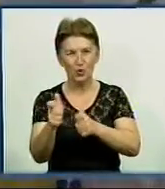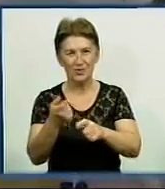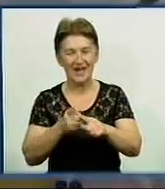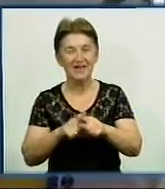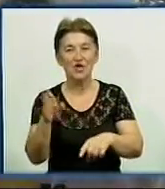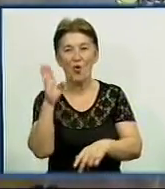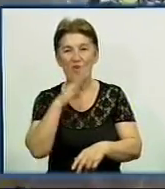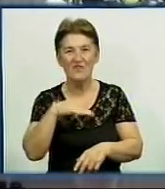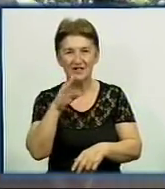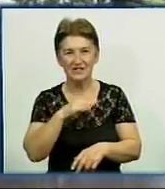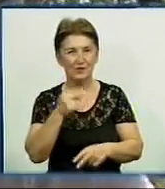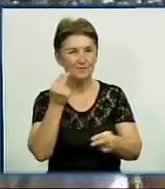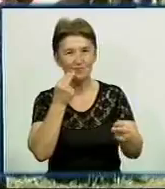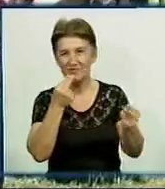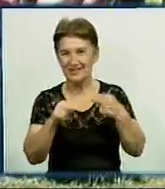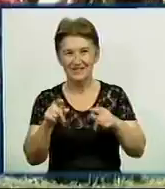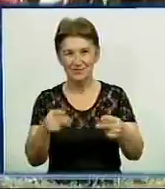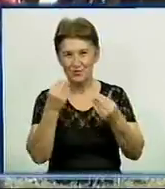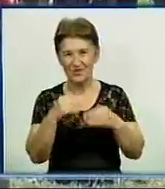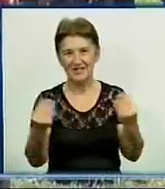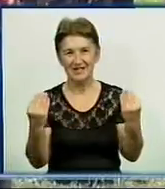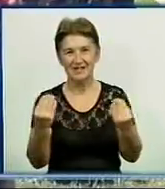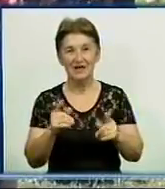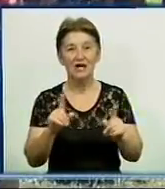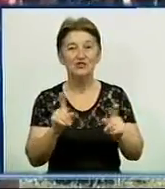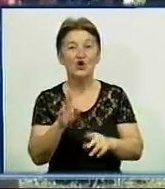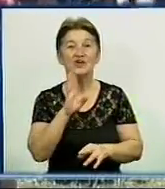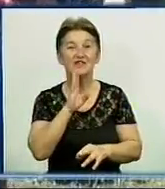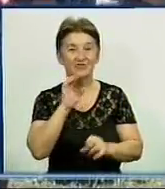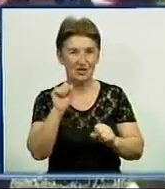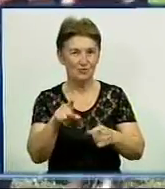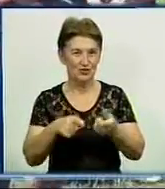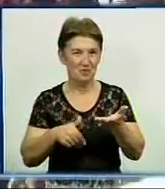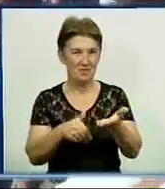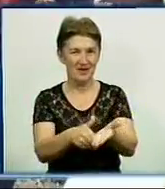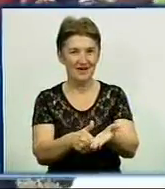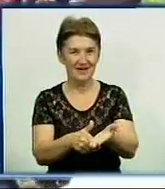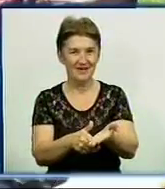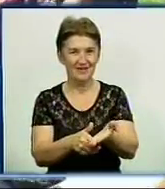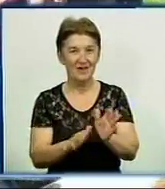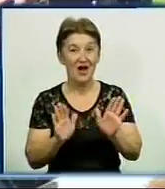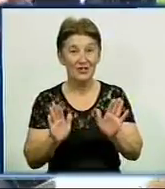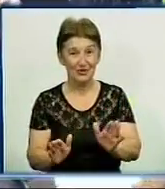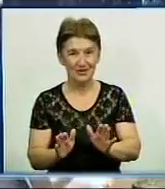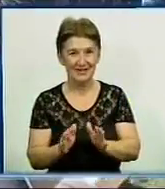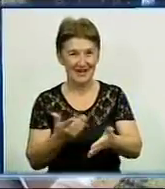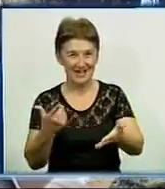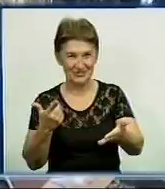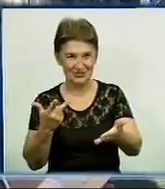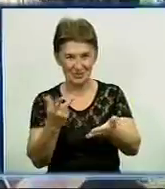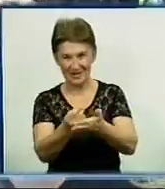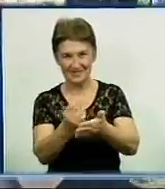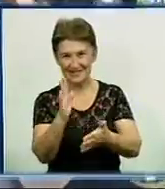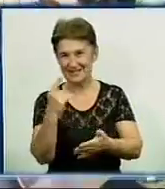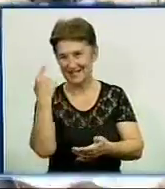І взагалі тут все супер, тут круто. Чем може допомогти дівчина на водній битві? Тільки шприцом. І тільки в